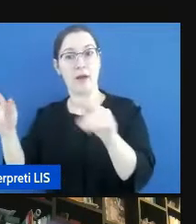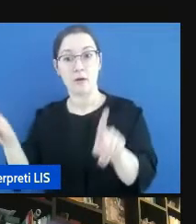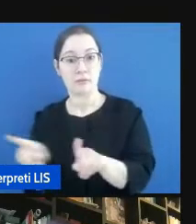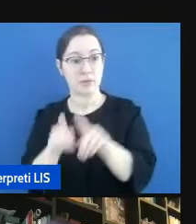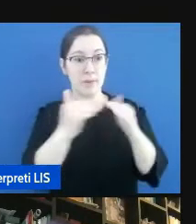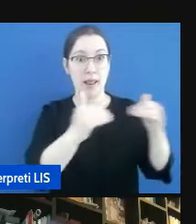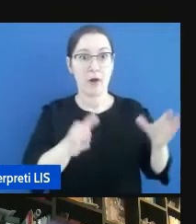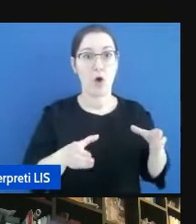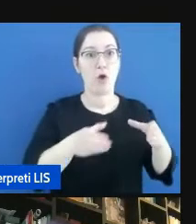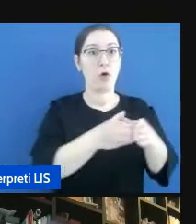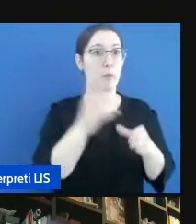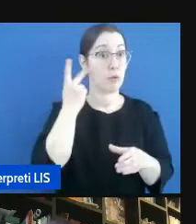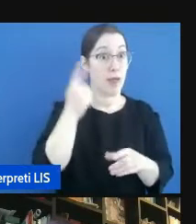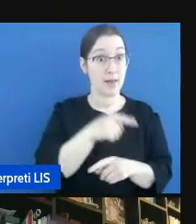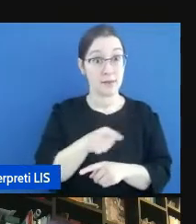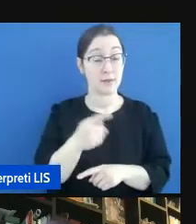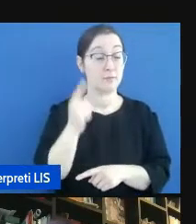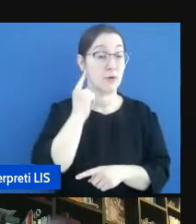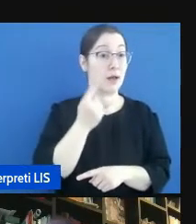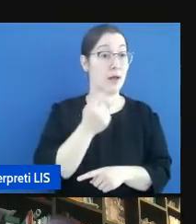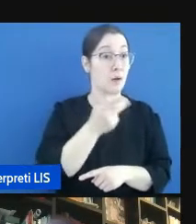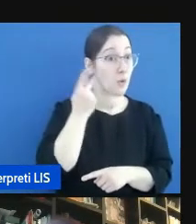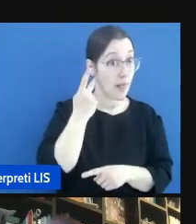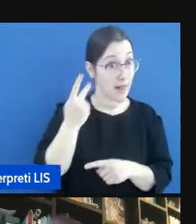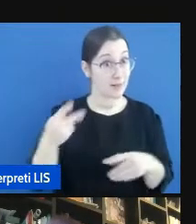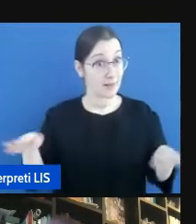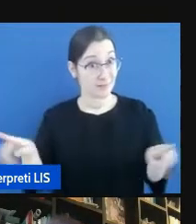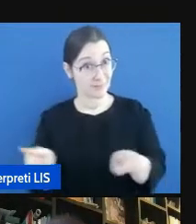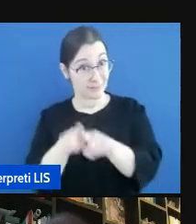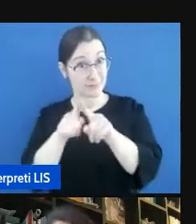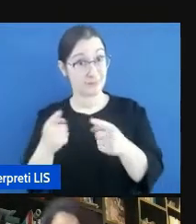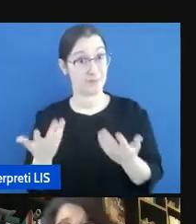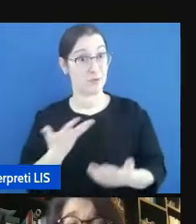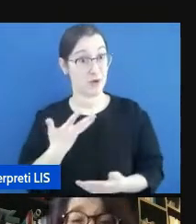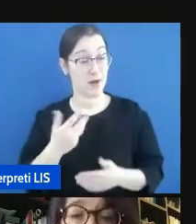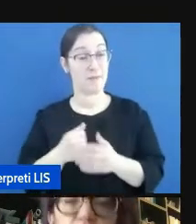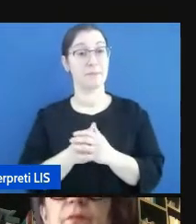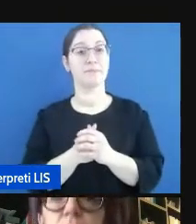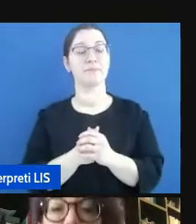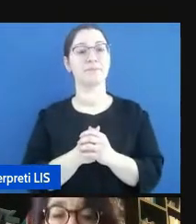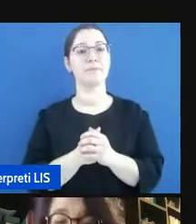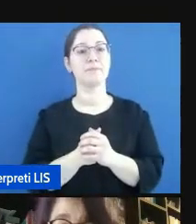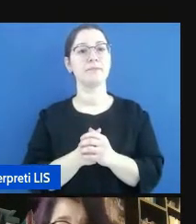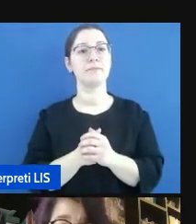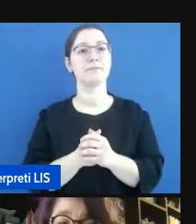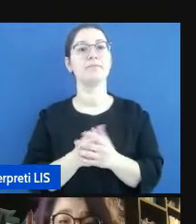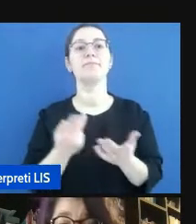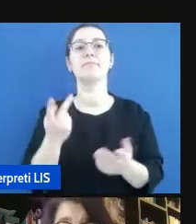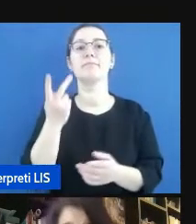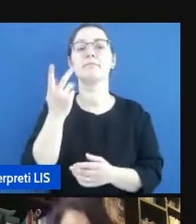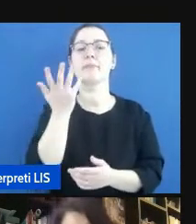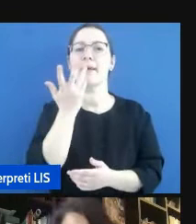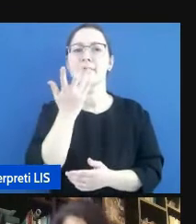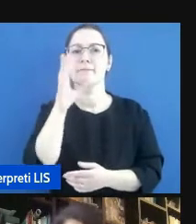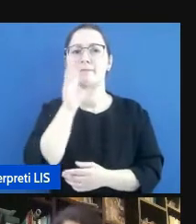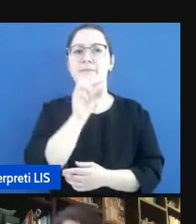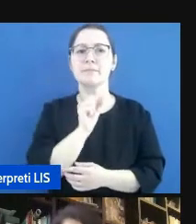Il compito consisteva nel selezionare uno tra i quattro referenti alla lettura della